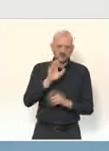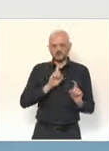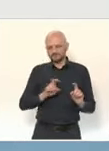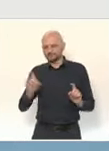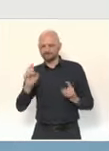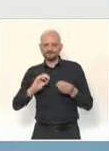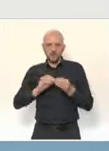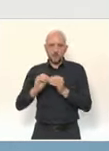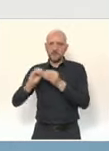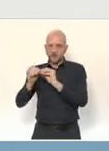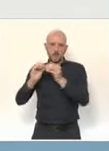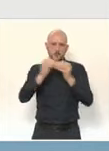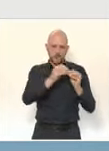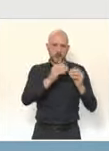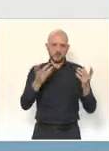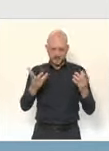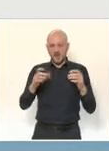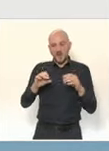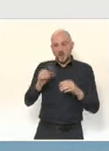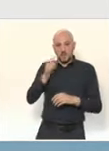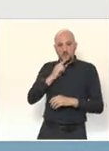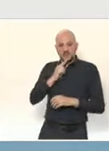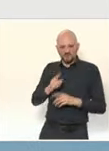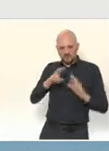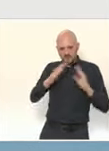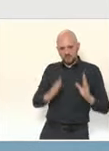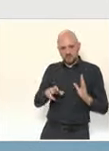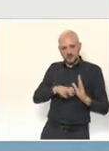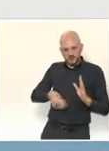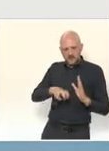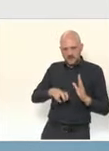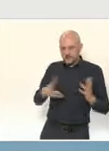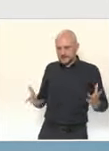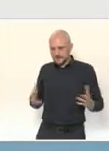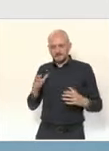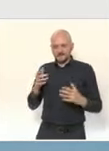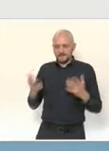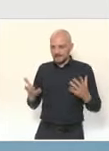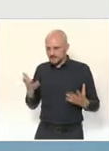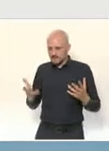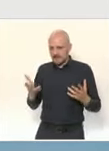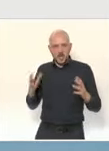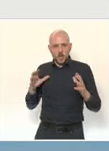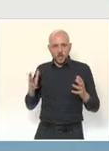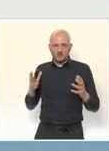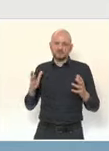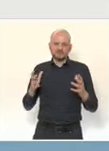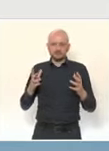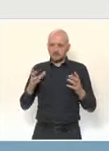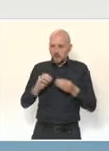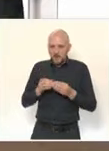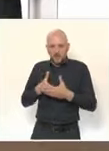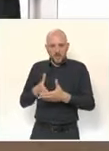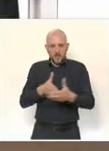et ça a été particulièrement le cas le premier jour, c'est-à-dire le mardi. Ces problèmes ont été vus avec les régions de façon à ce